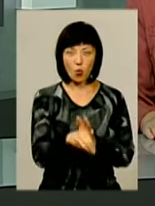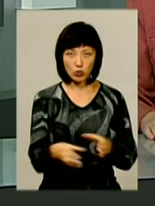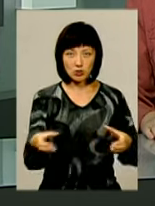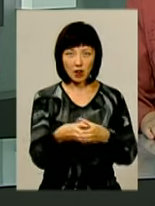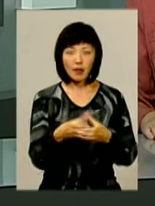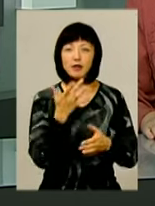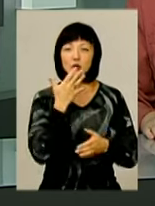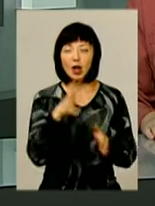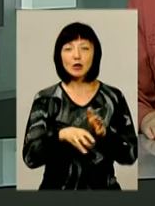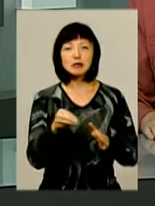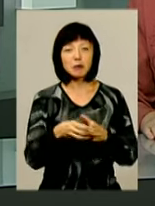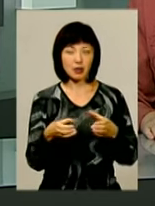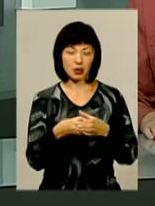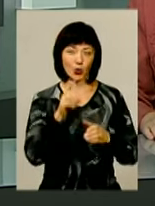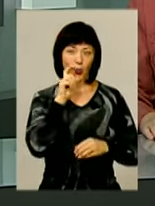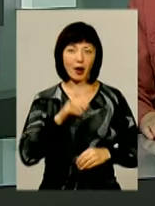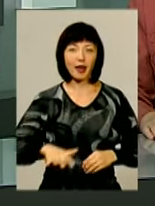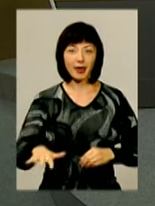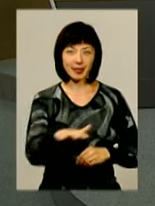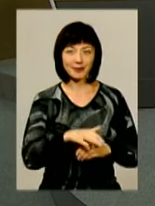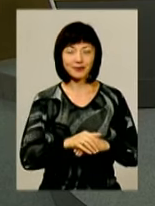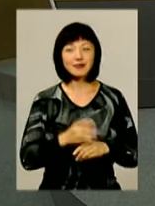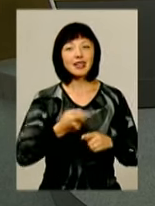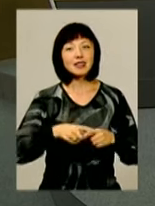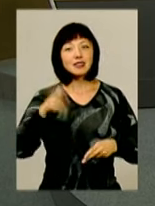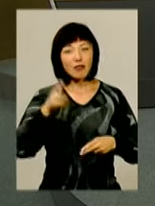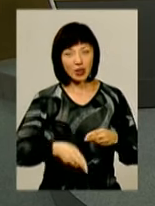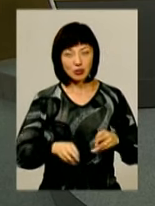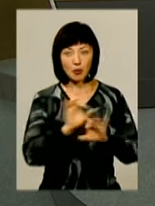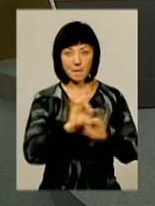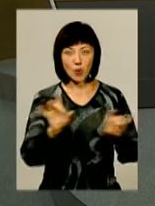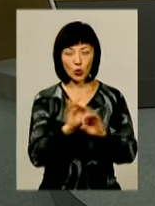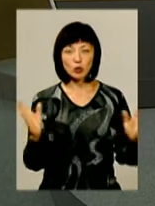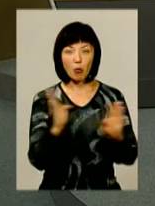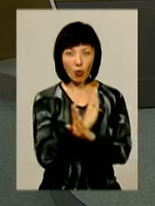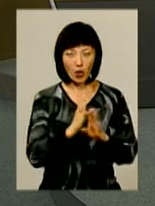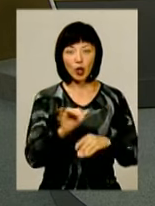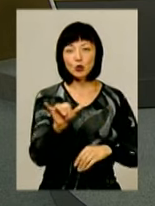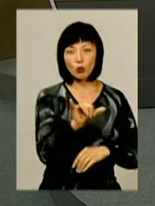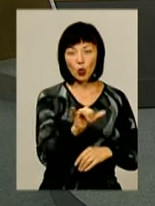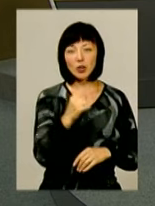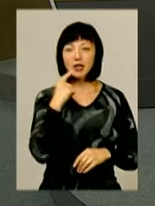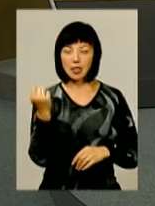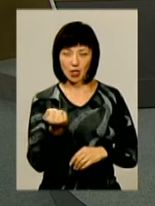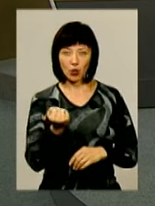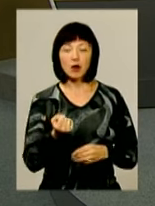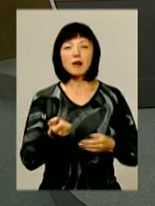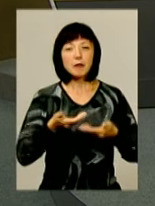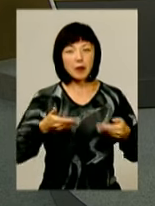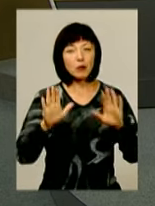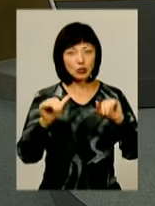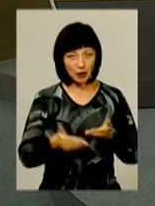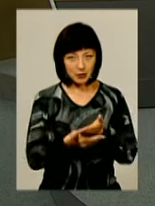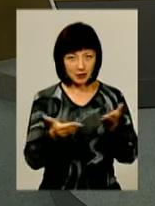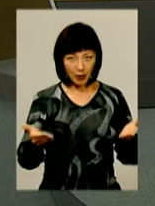складу Національної збірної України. Завершить наш випуск прогноз синоптиків на суботу та неділі. Ми з вами на цьому